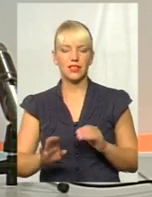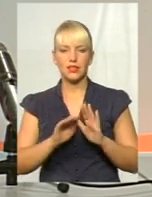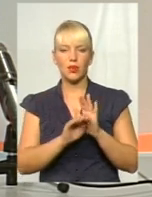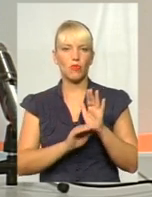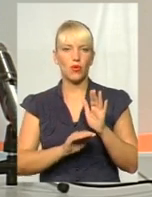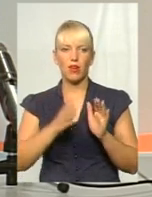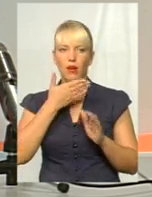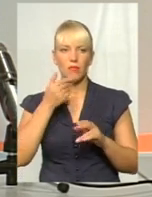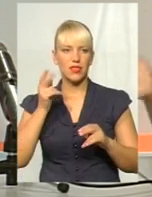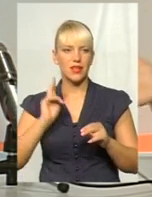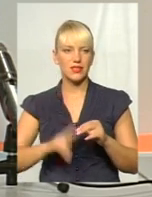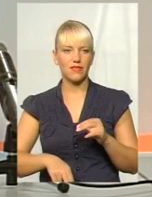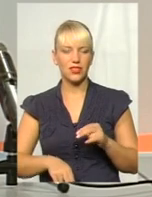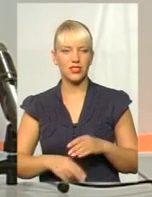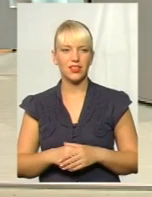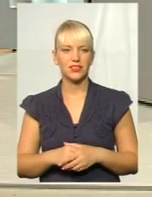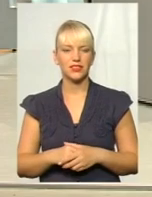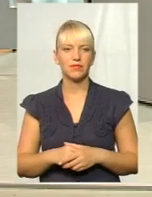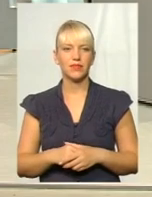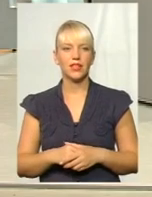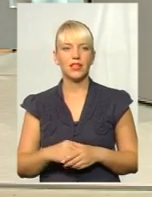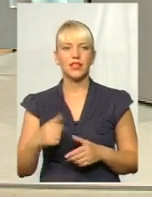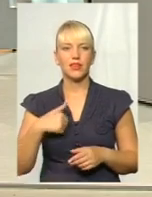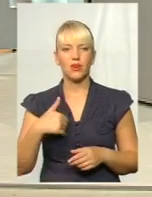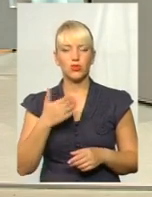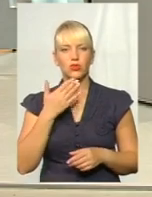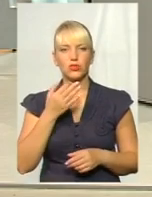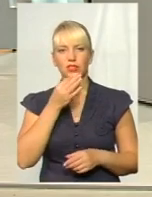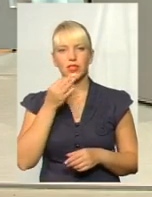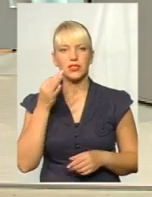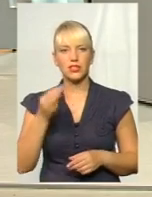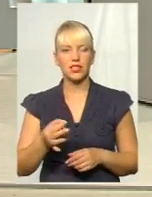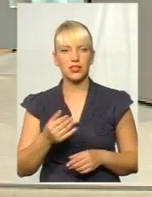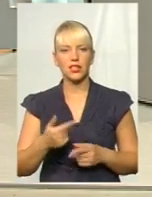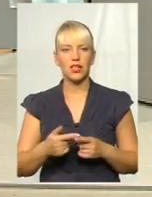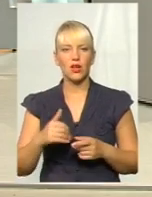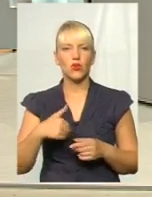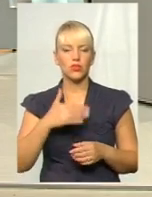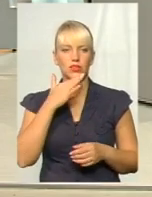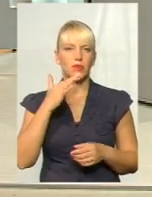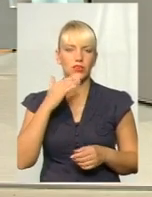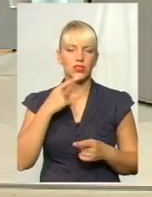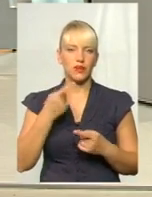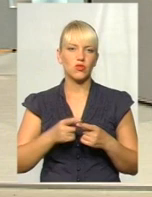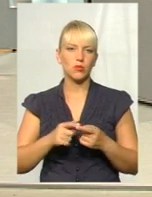завершилася. Прошу. Хочу сказати, що дуже багато хочеться сказати в цьому напрямку. Робота ведеться дуже